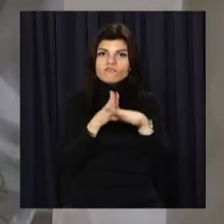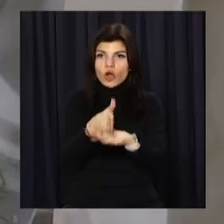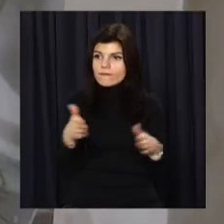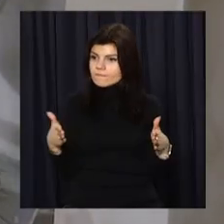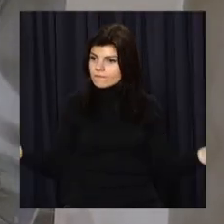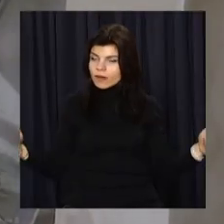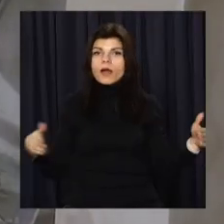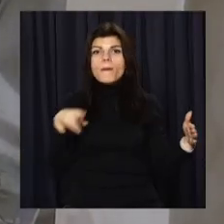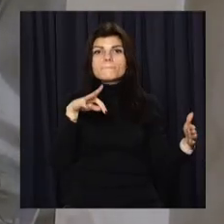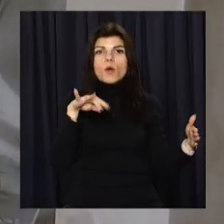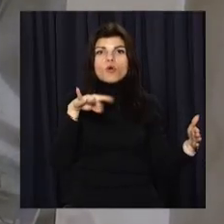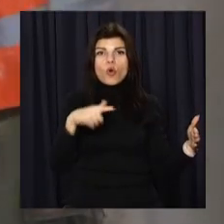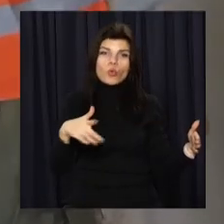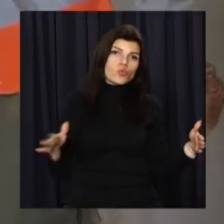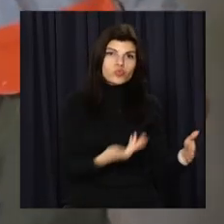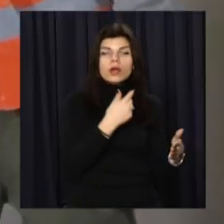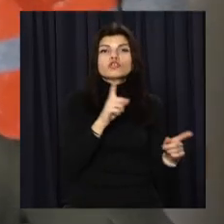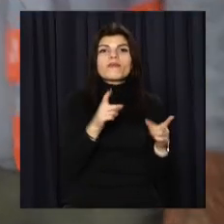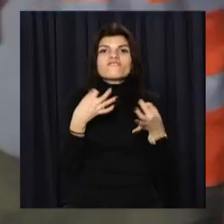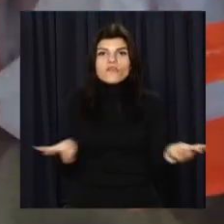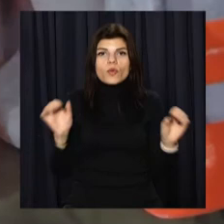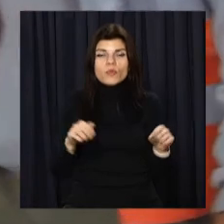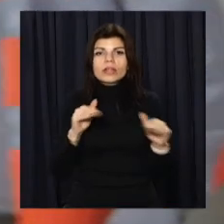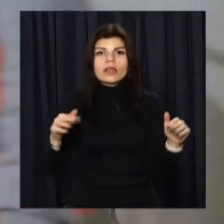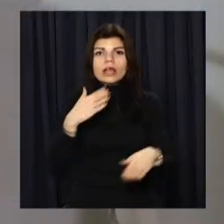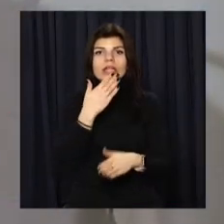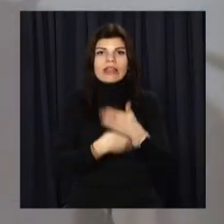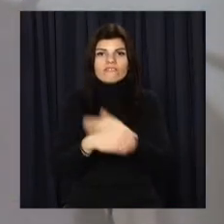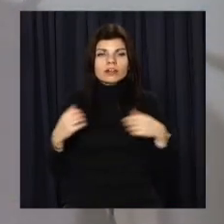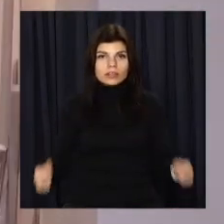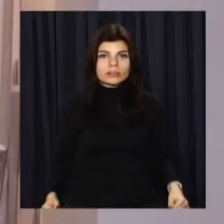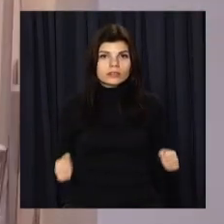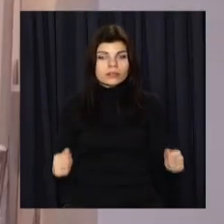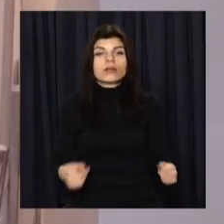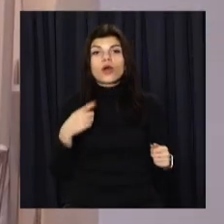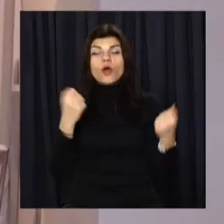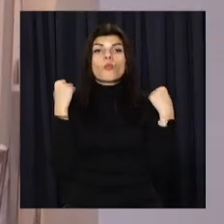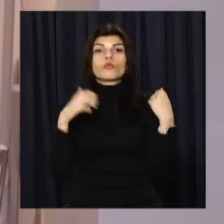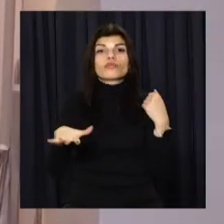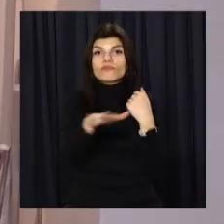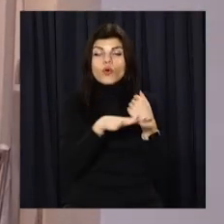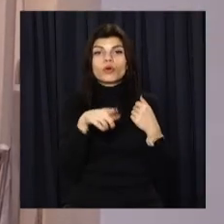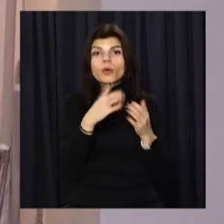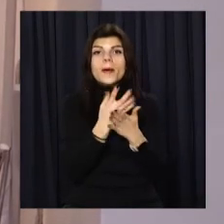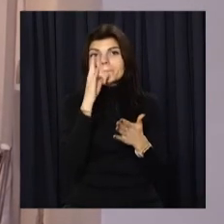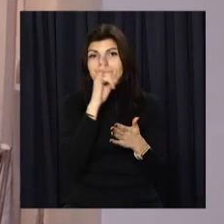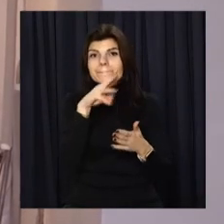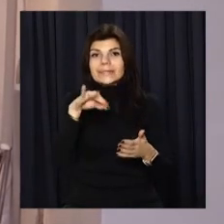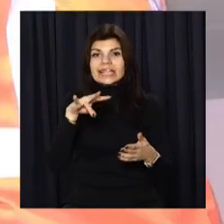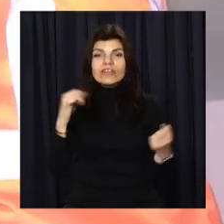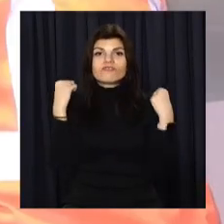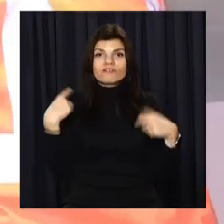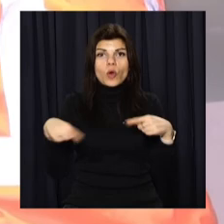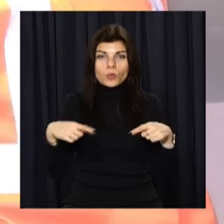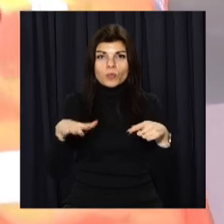прибрали пороги, аби могли вільно пересуватися діти на візках. На подвір'ї спортшколи облаштують мініфутбольне поле